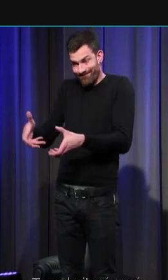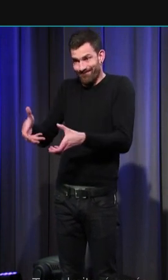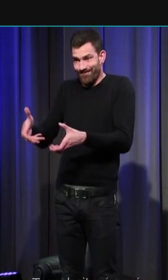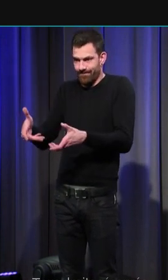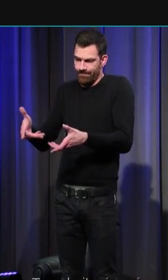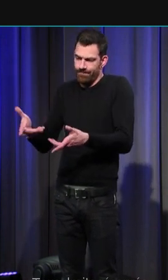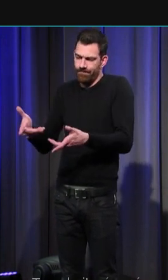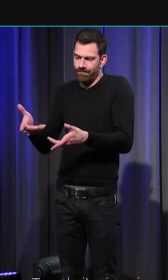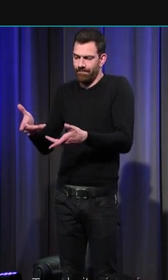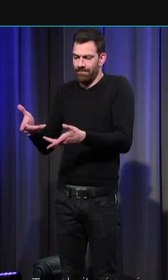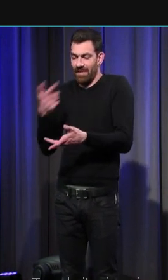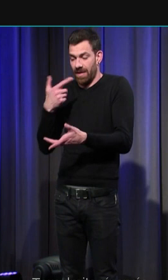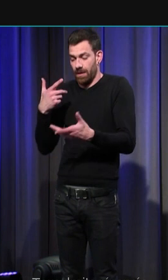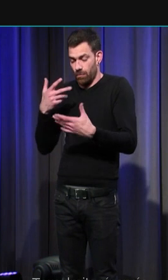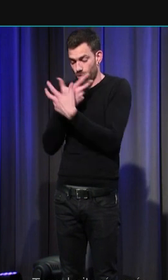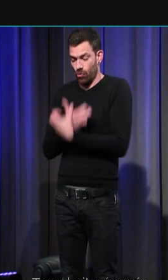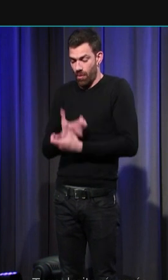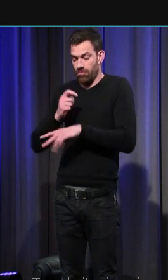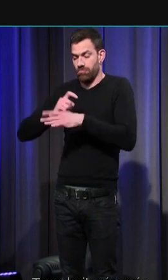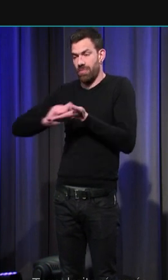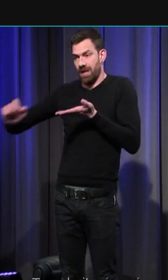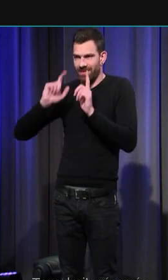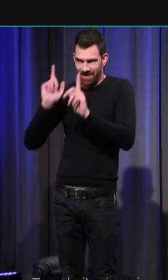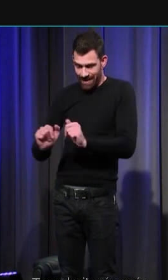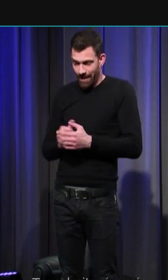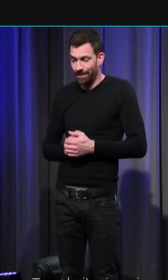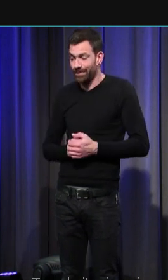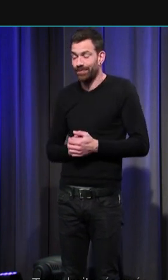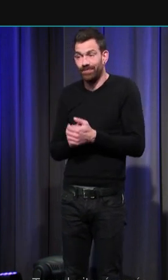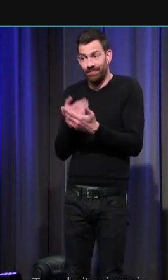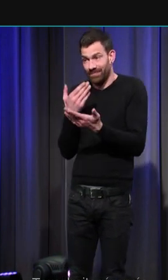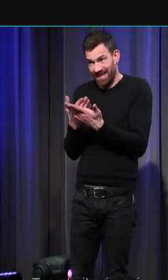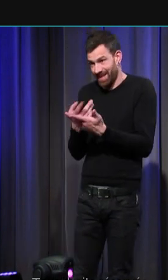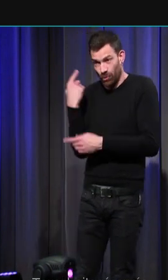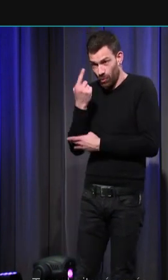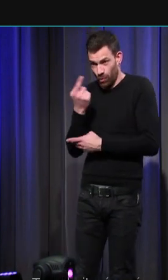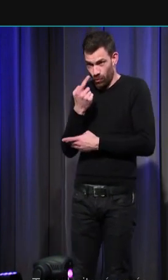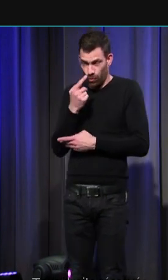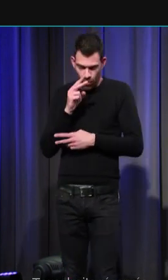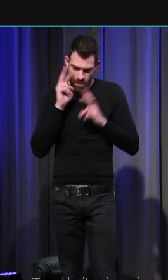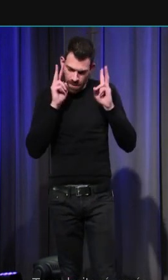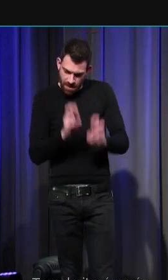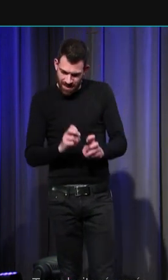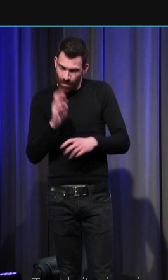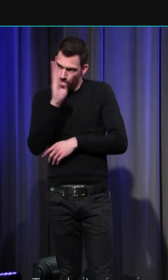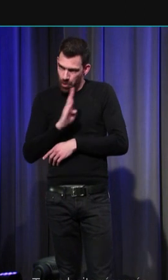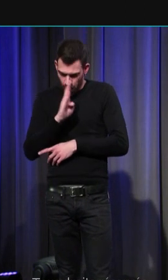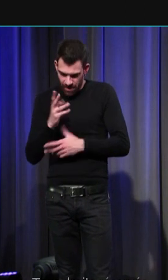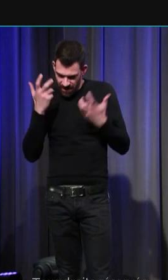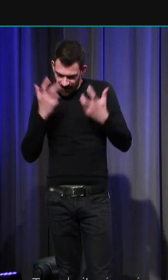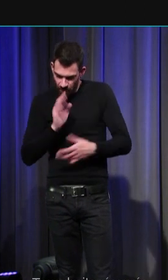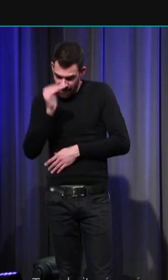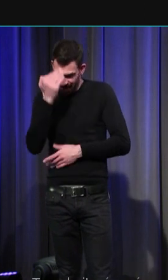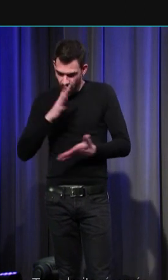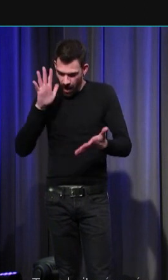laissé des traces sur le squelette donc vous voyez on est toujours là dans la composante biologique trouver un âge et puis voir